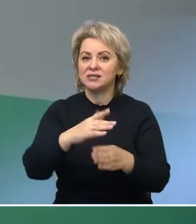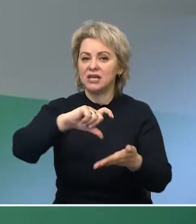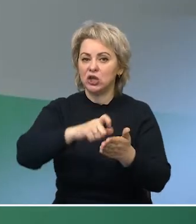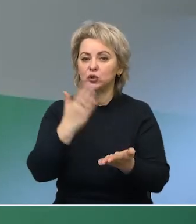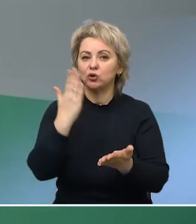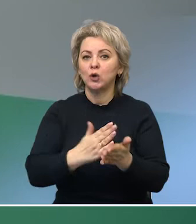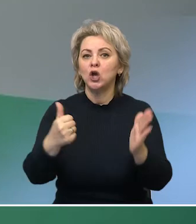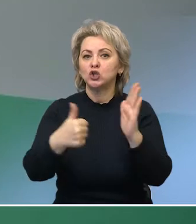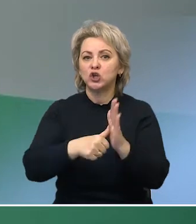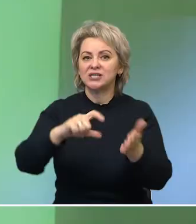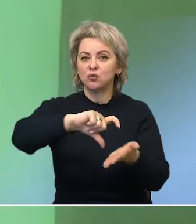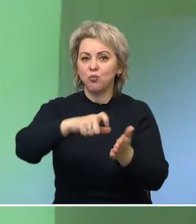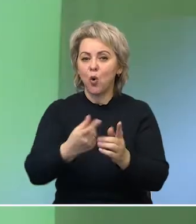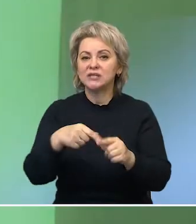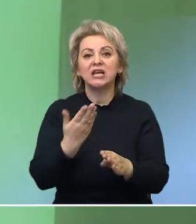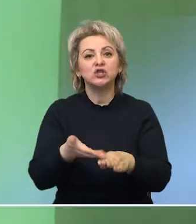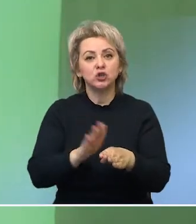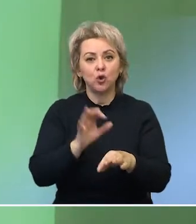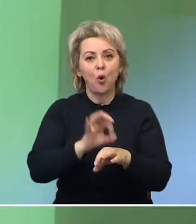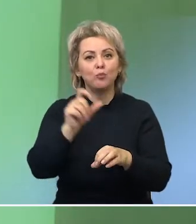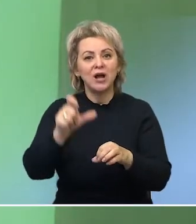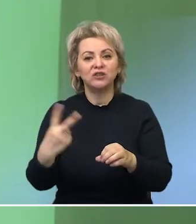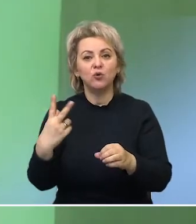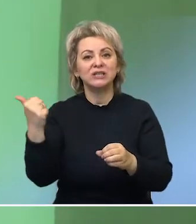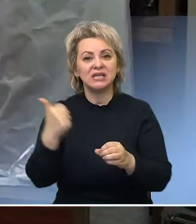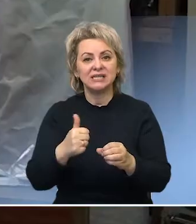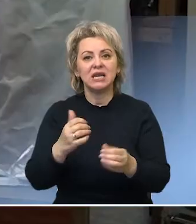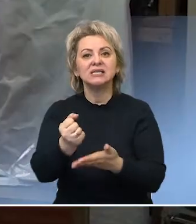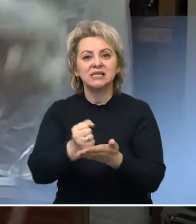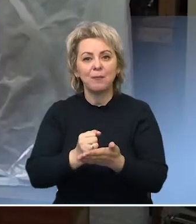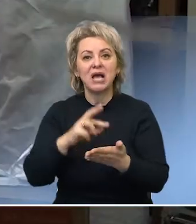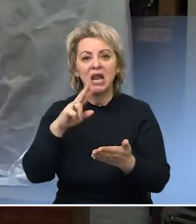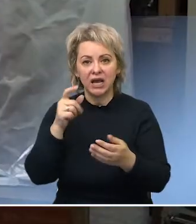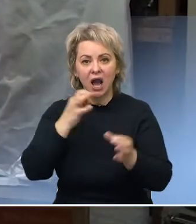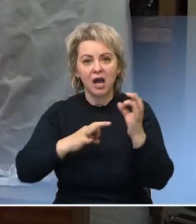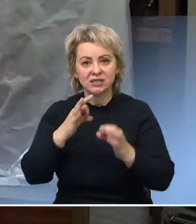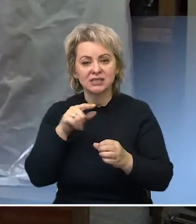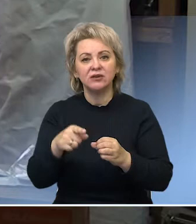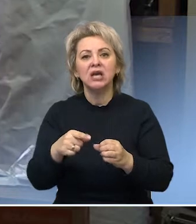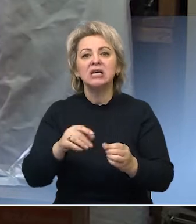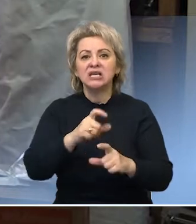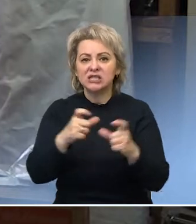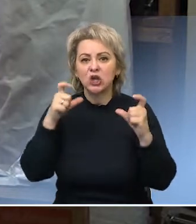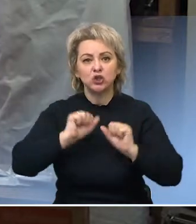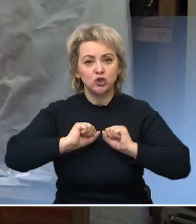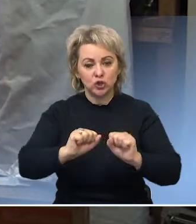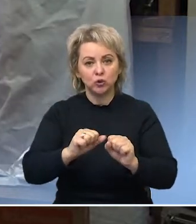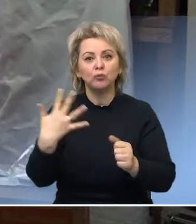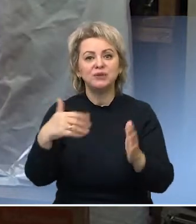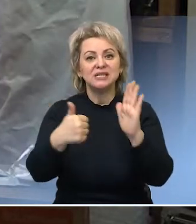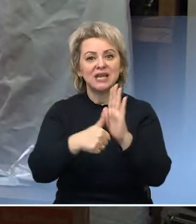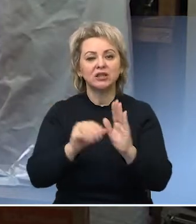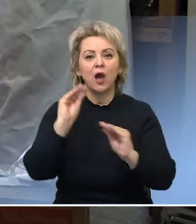боксов для тяжелобольных, двухнедельный запас лекарственных препаратов, средства индивидуальной защиты, 56 комплектов